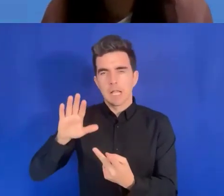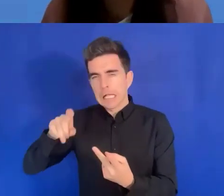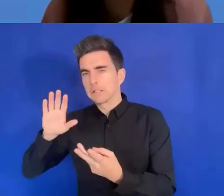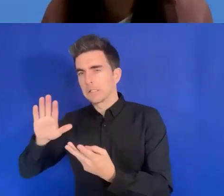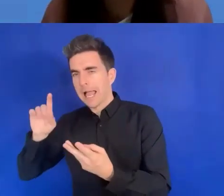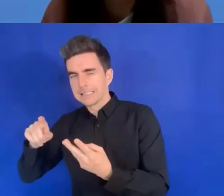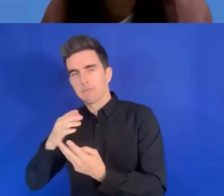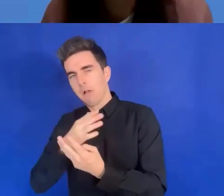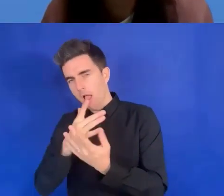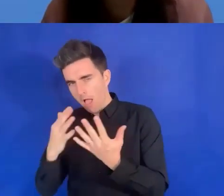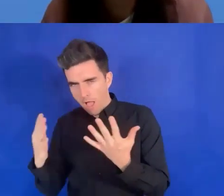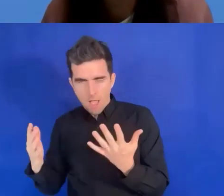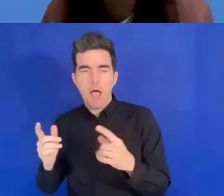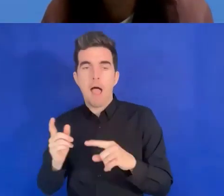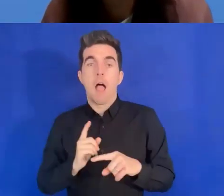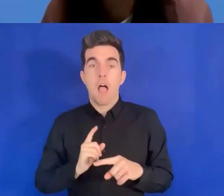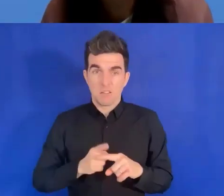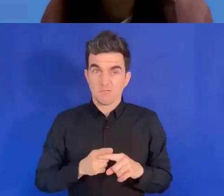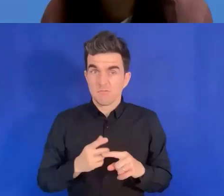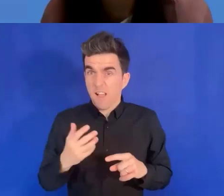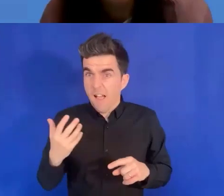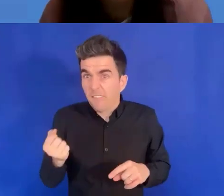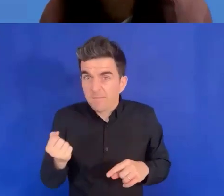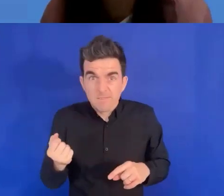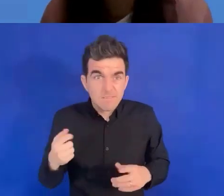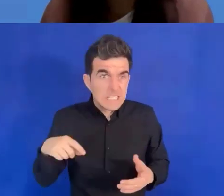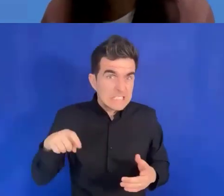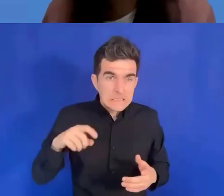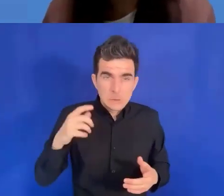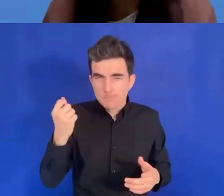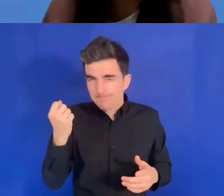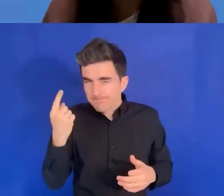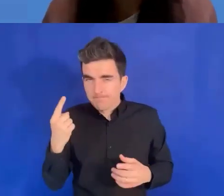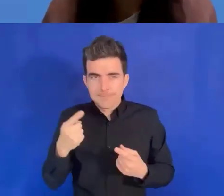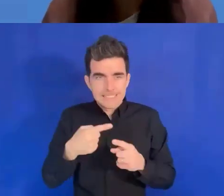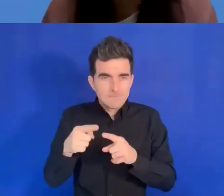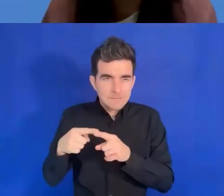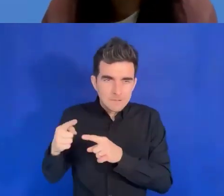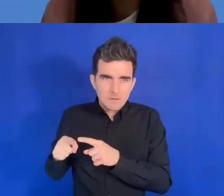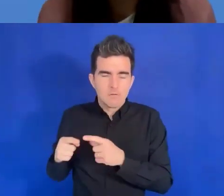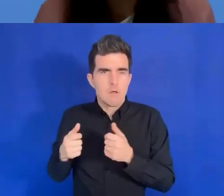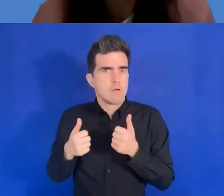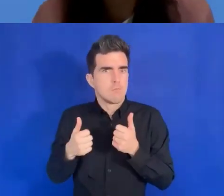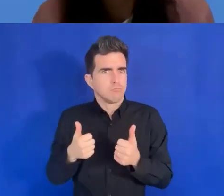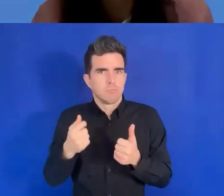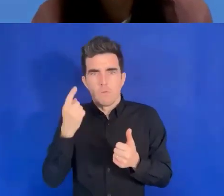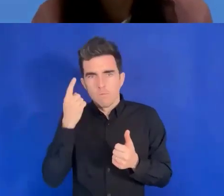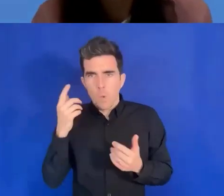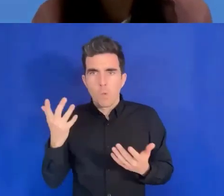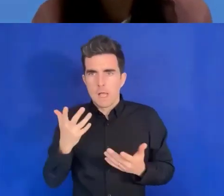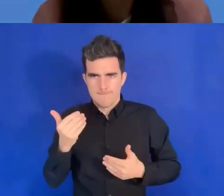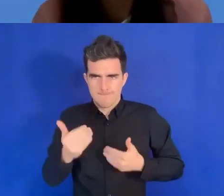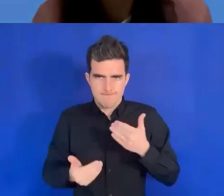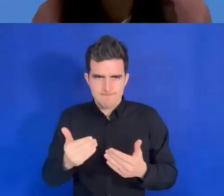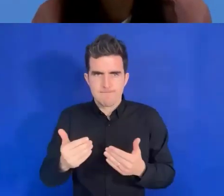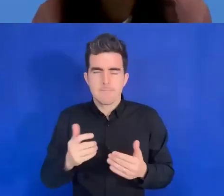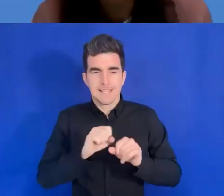il faudrait repenser au système actuel pour pouvoir avancer davantage à l'avenir. Et c'est donc,